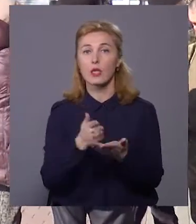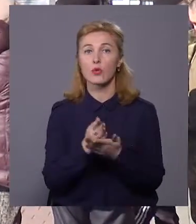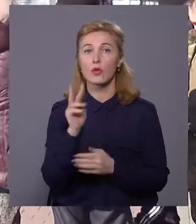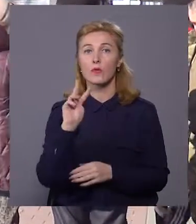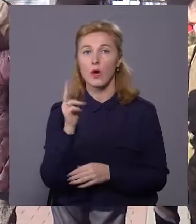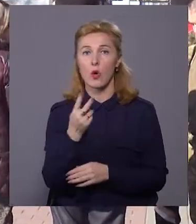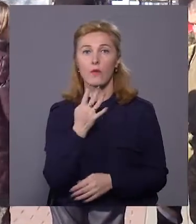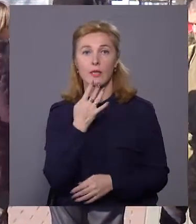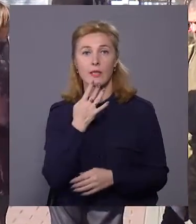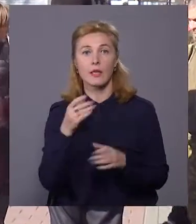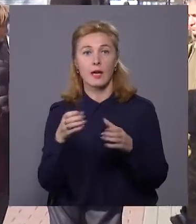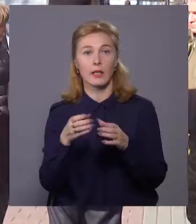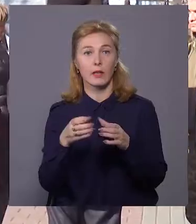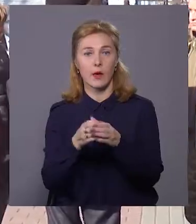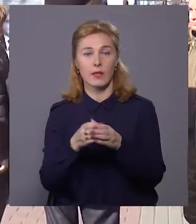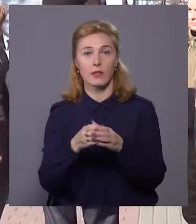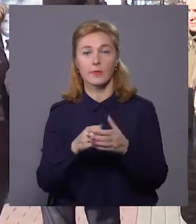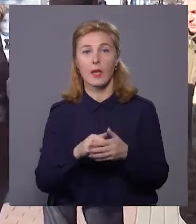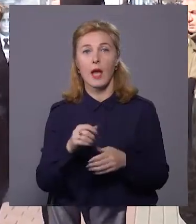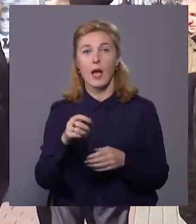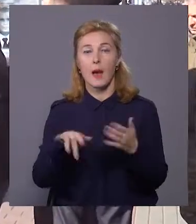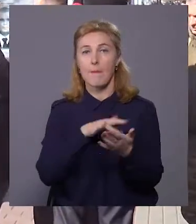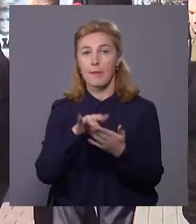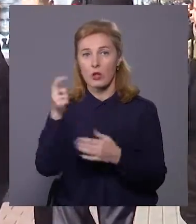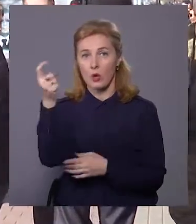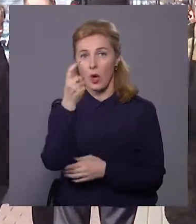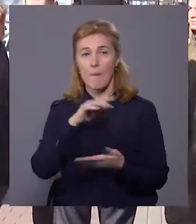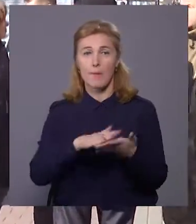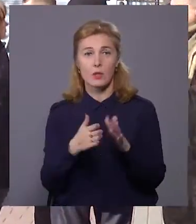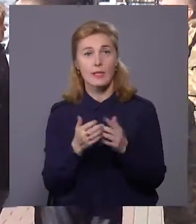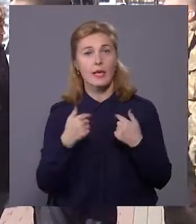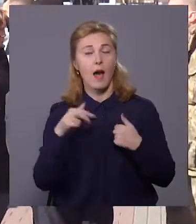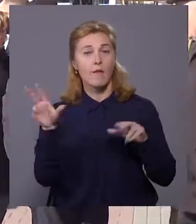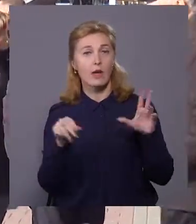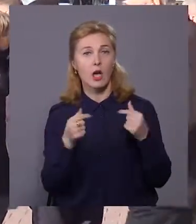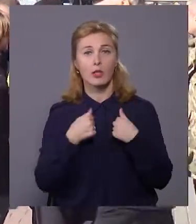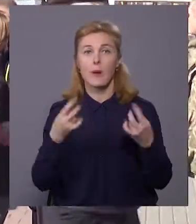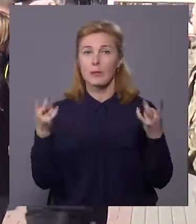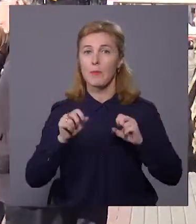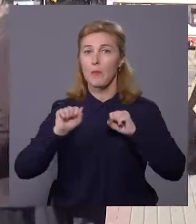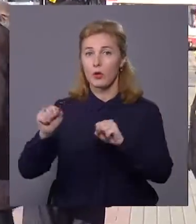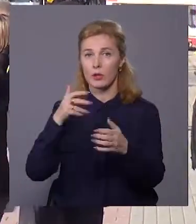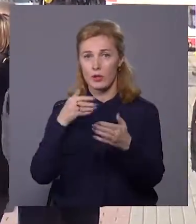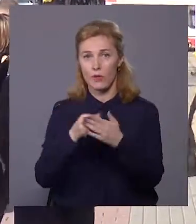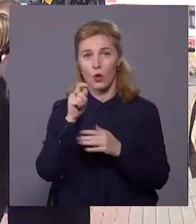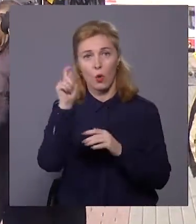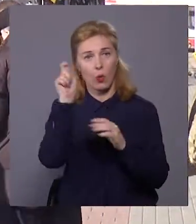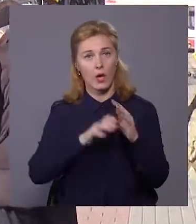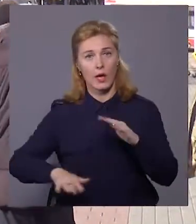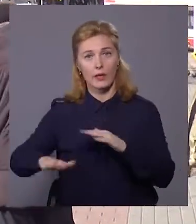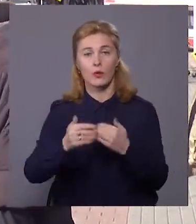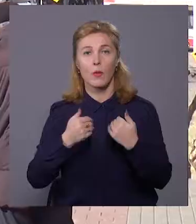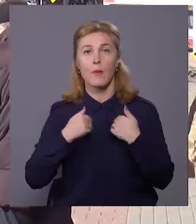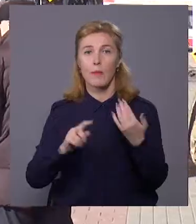в Національній гвардії України в місті Харкові. Позиція, я вважаю, що нам потрібно боронити свою країну, і ми повинні